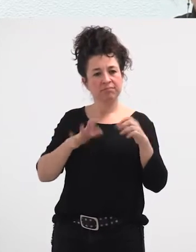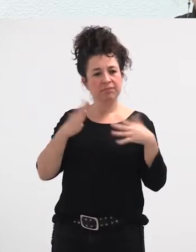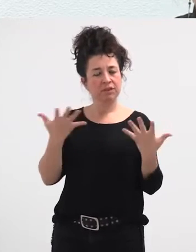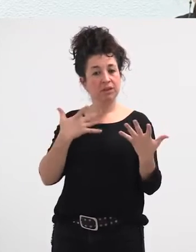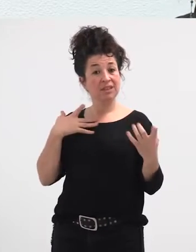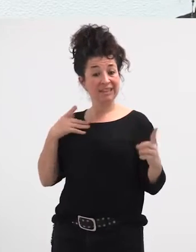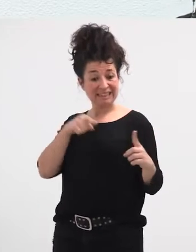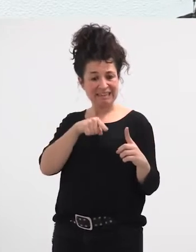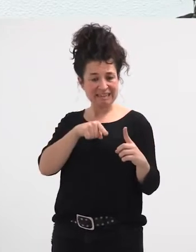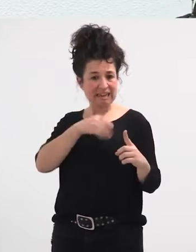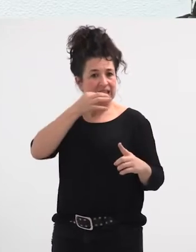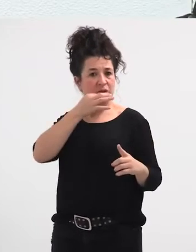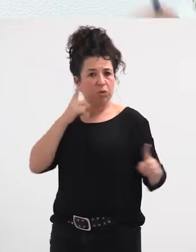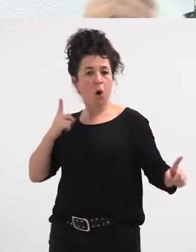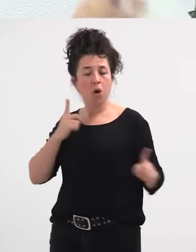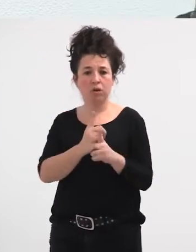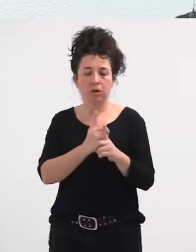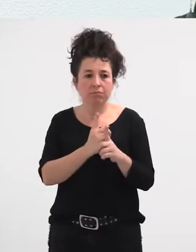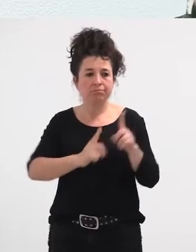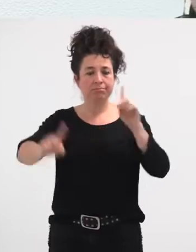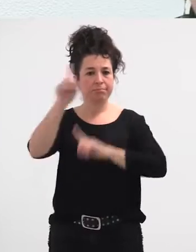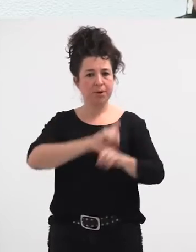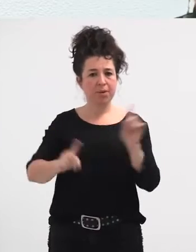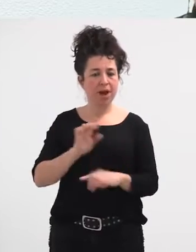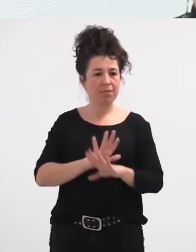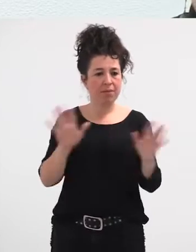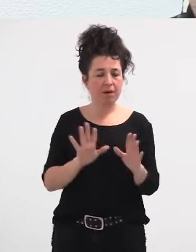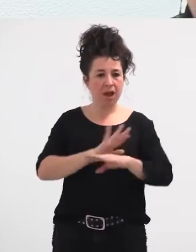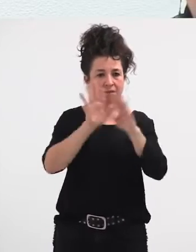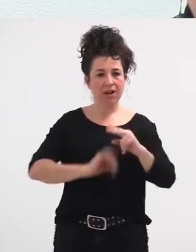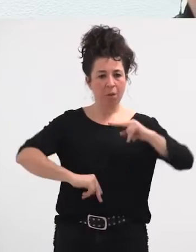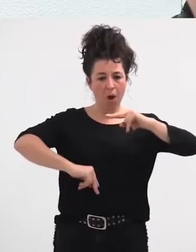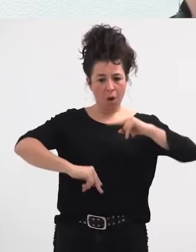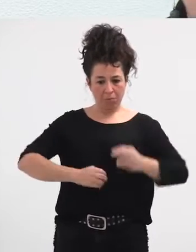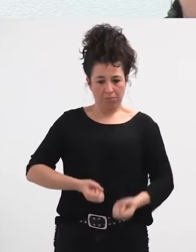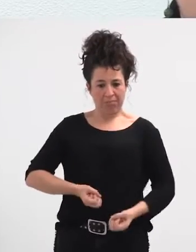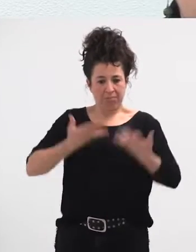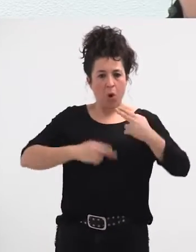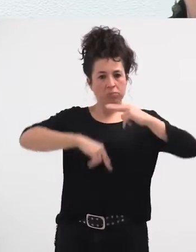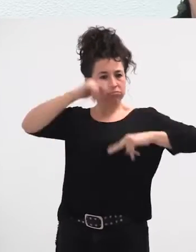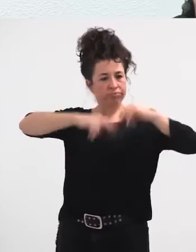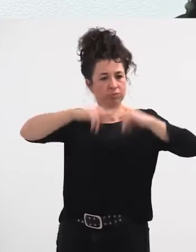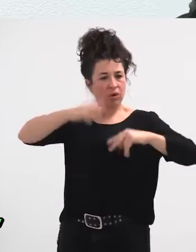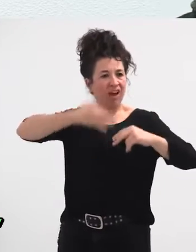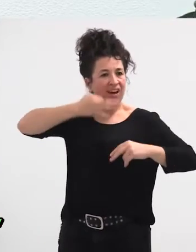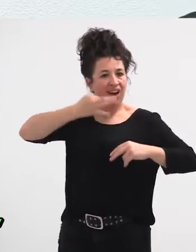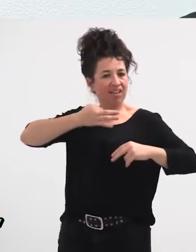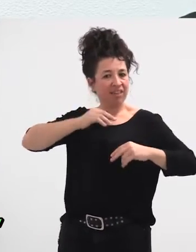arazoak daule. Ez da ikusten, eraikidea errelatogat zeinean, hori dana ez da ikusten.